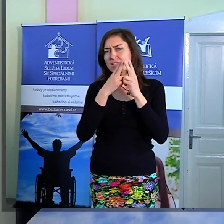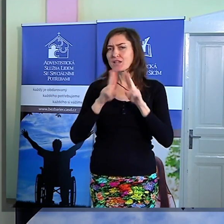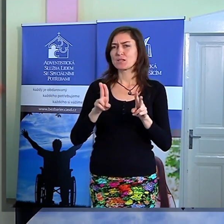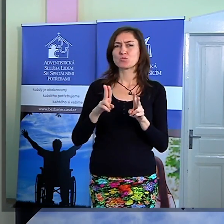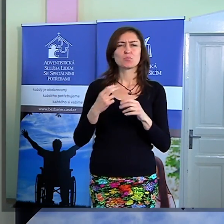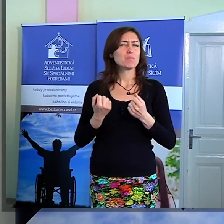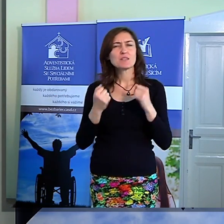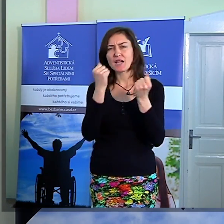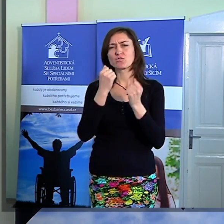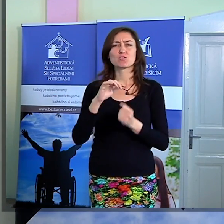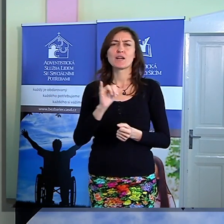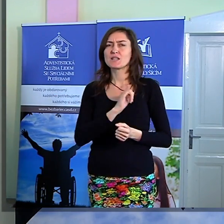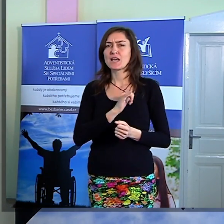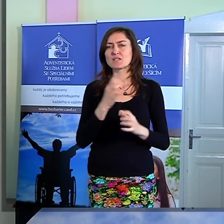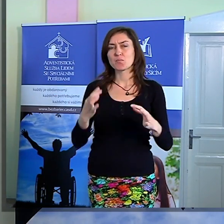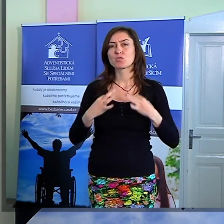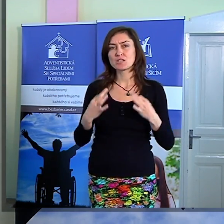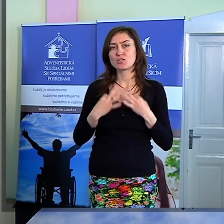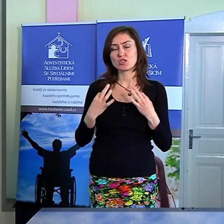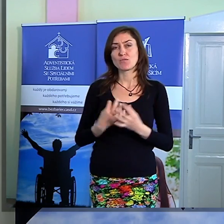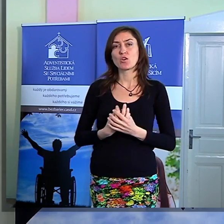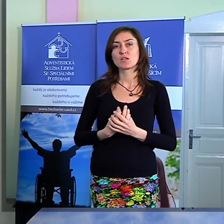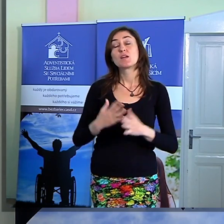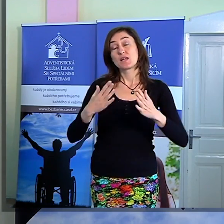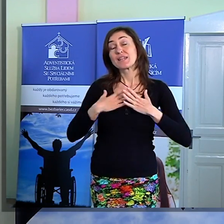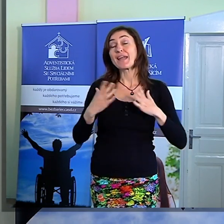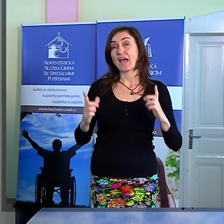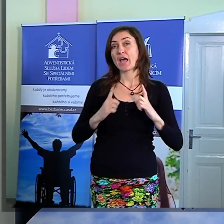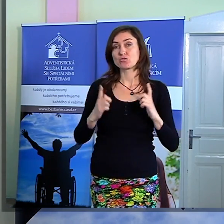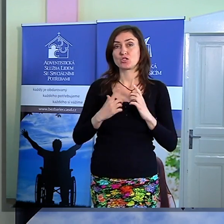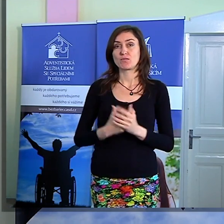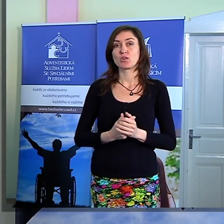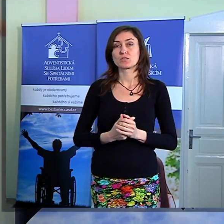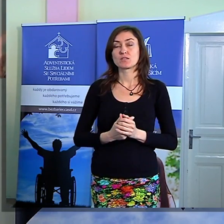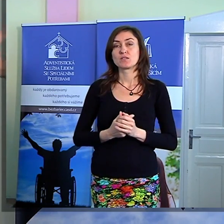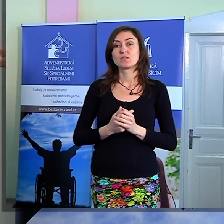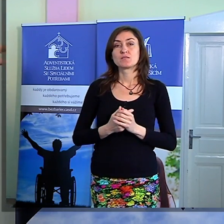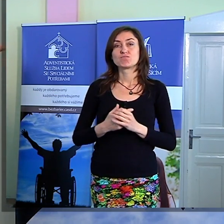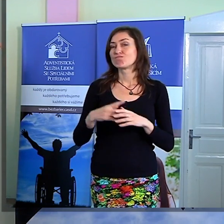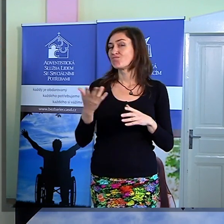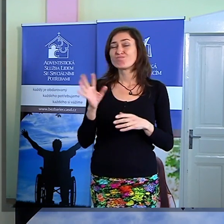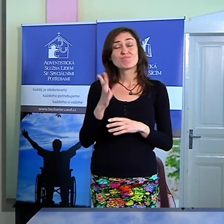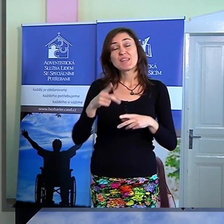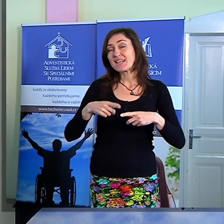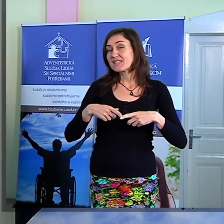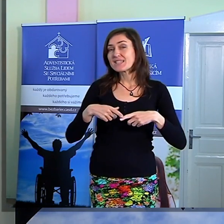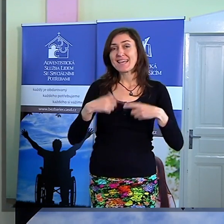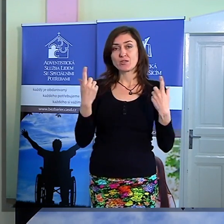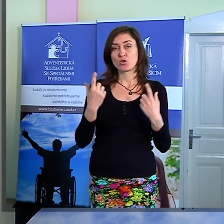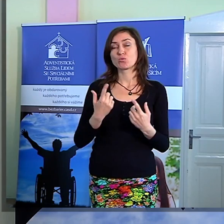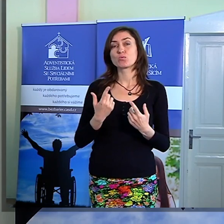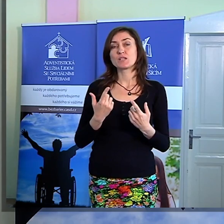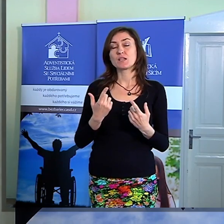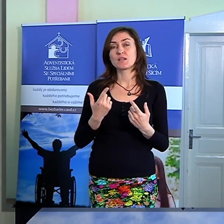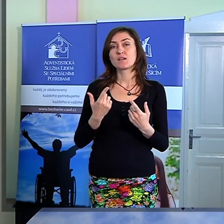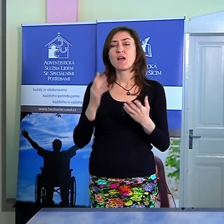naštvaní na samotný život. Na náš život, na to, že není jednoduchý. Na to, že se s námi